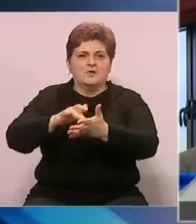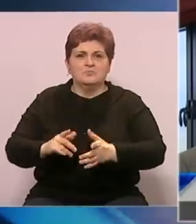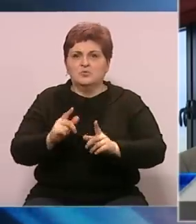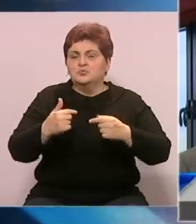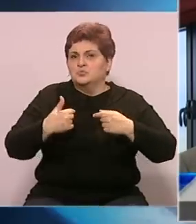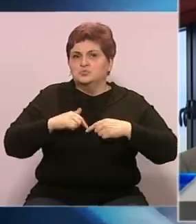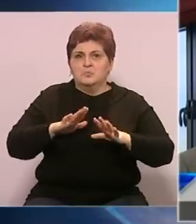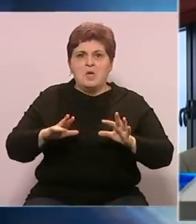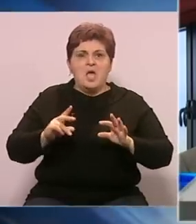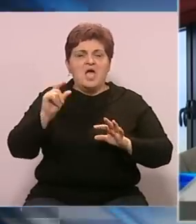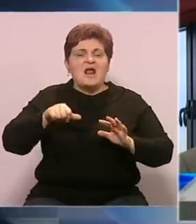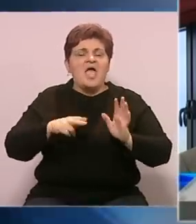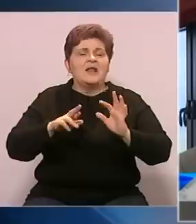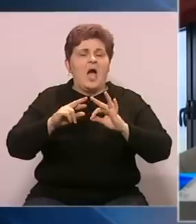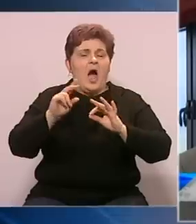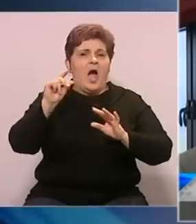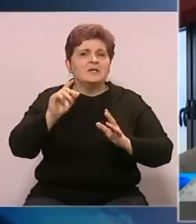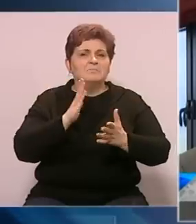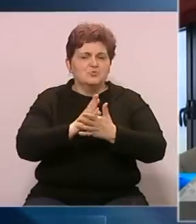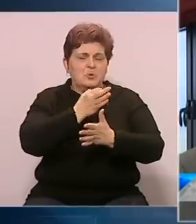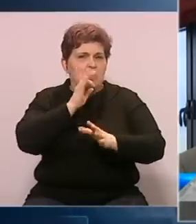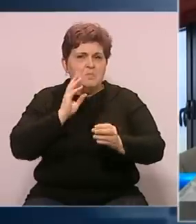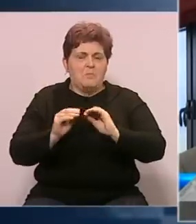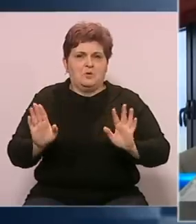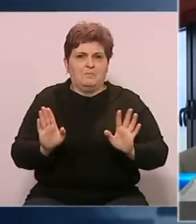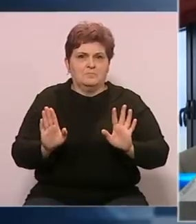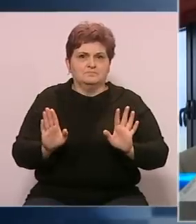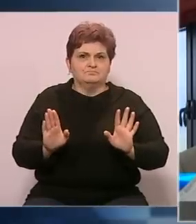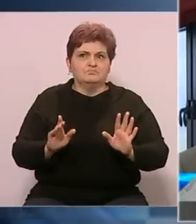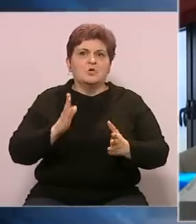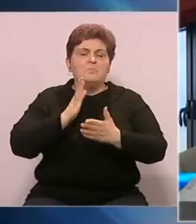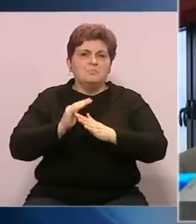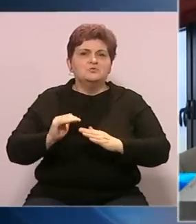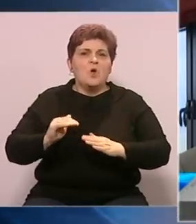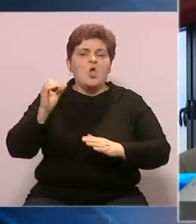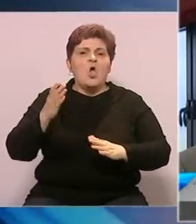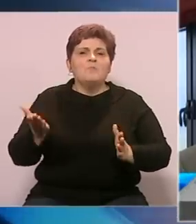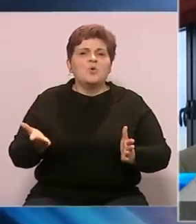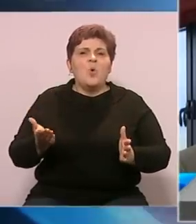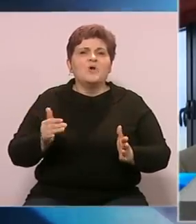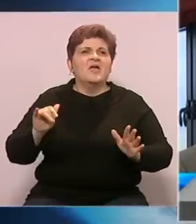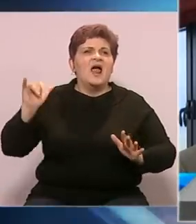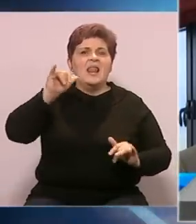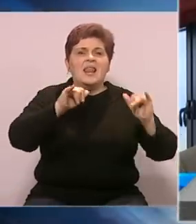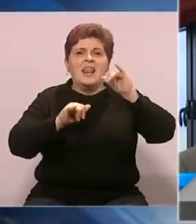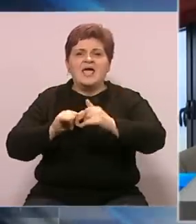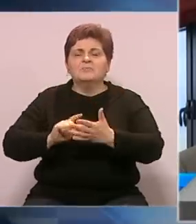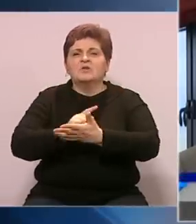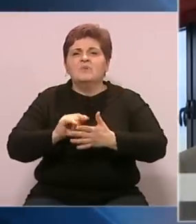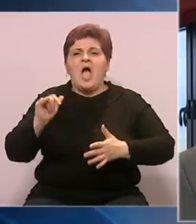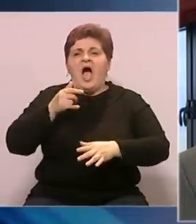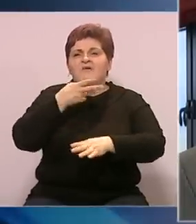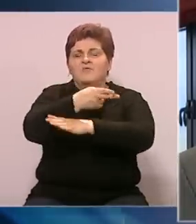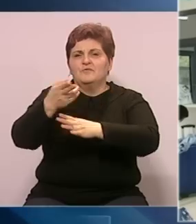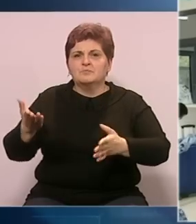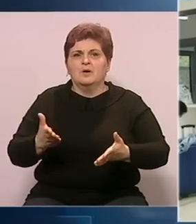nas i Ryanaira nema nikakvih problema. Biće bolje. Idićemo sa povećanjem broja operacija, razgovalo smo sa ove kompanijama i